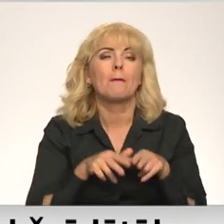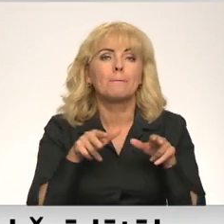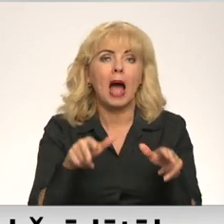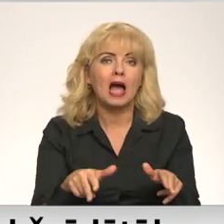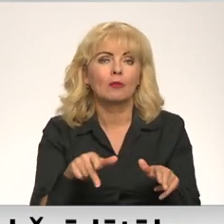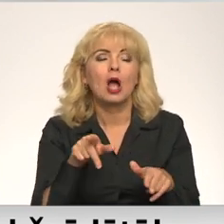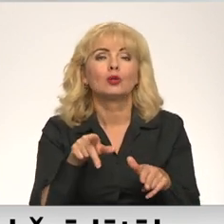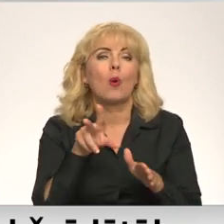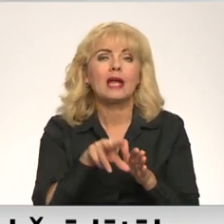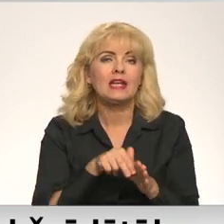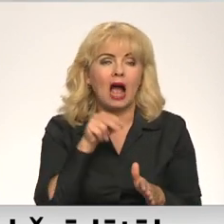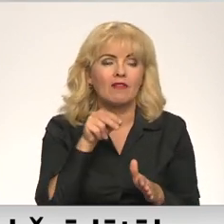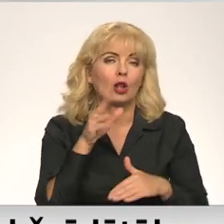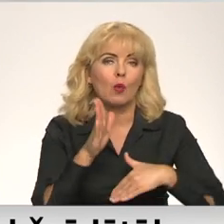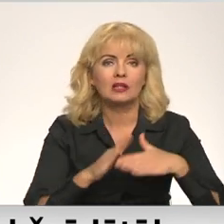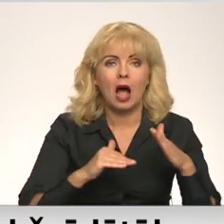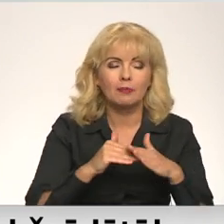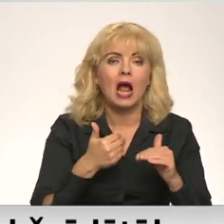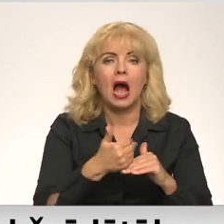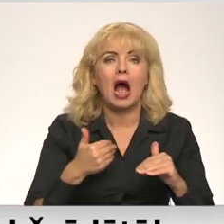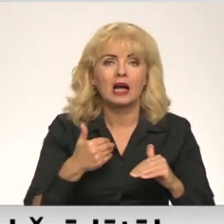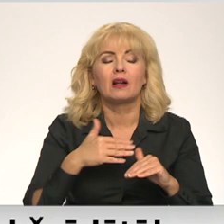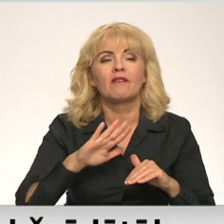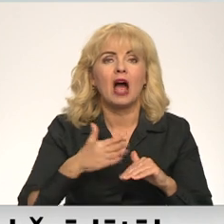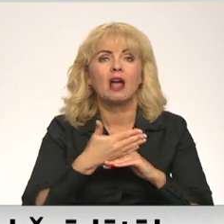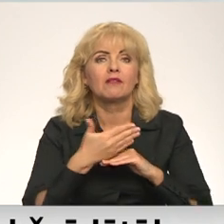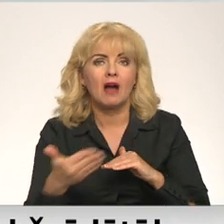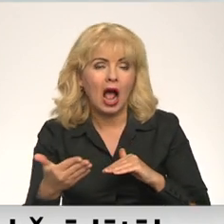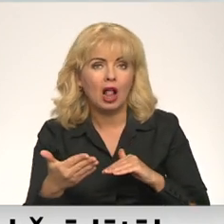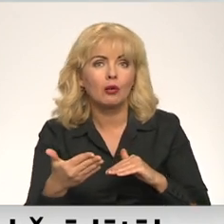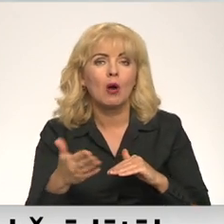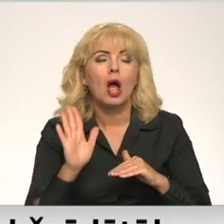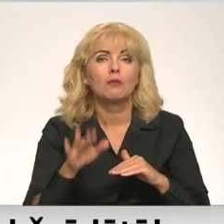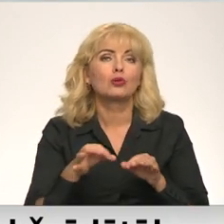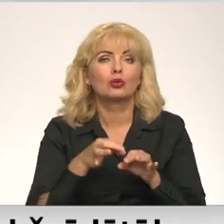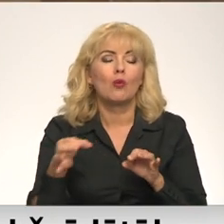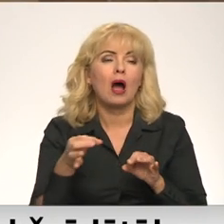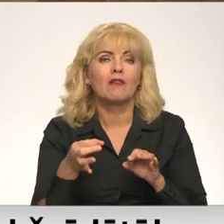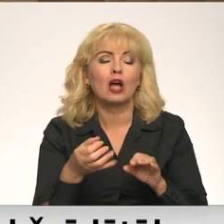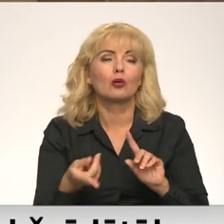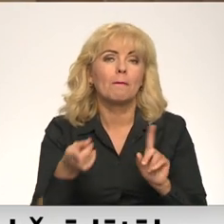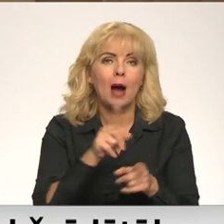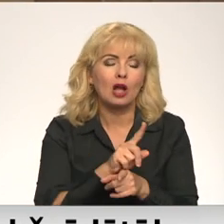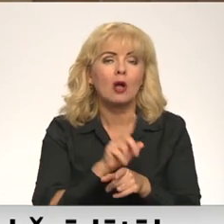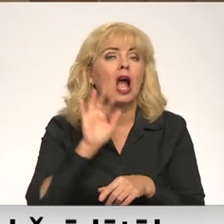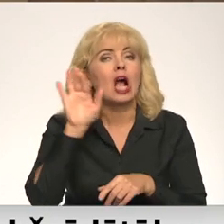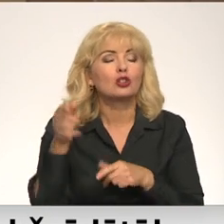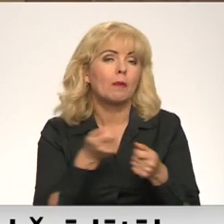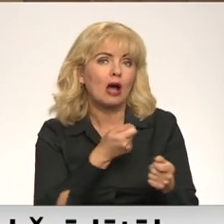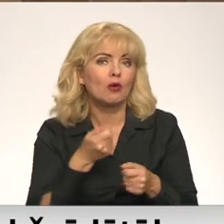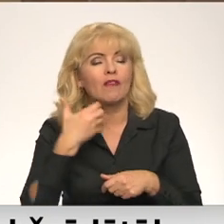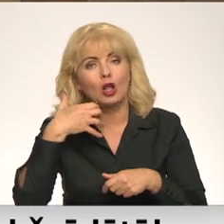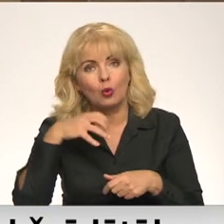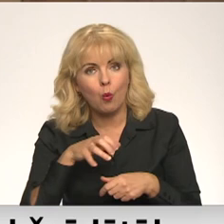to ievēlot amatā agrēvēlu, būs iespējas novadu restartēt. Kas turpmāk vadīs Jaugavas novadu domi,